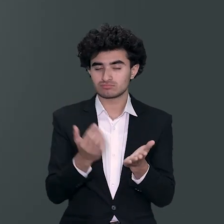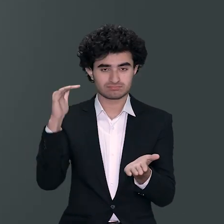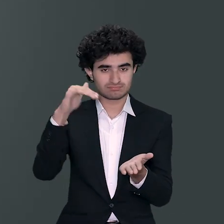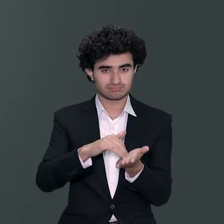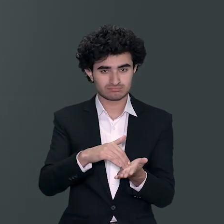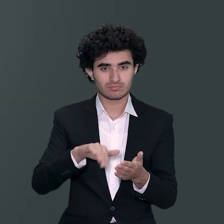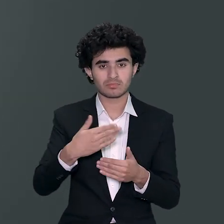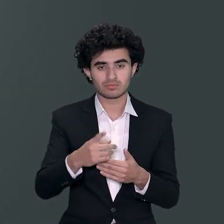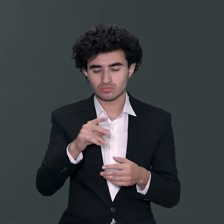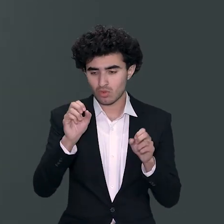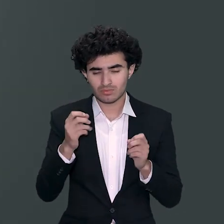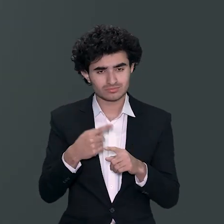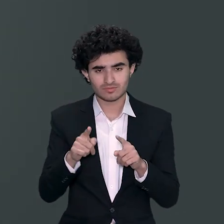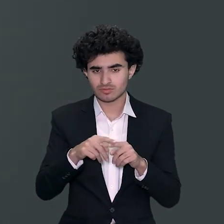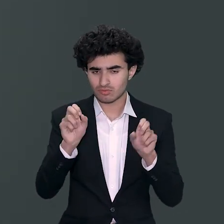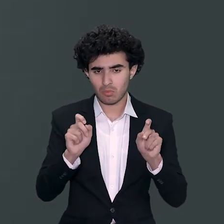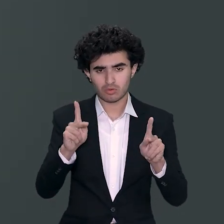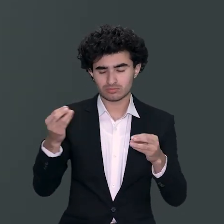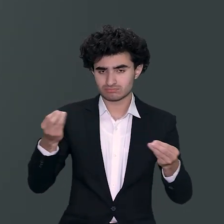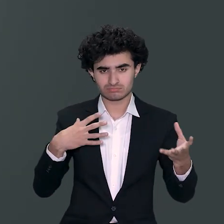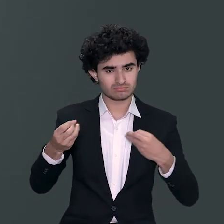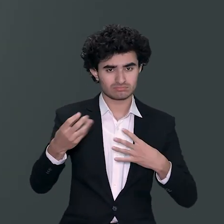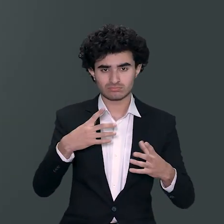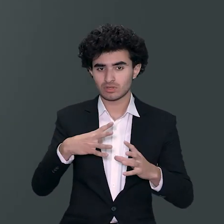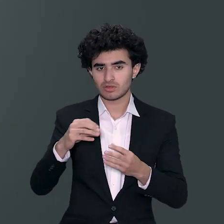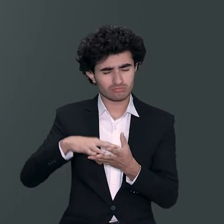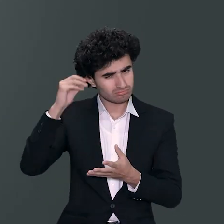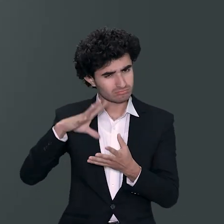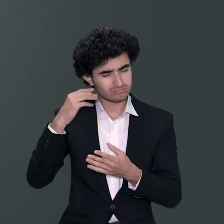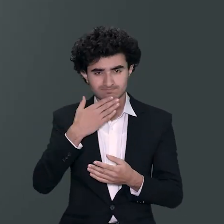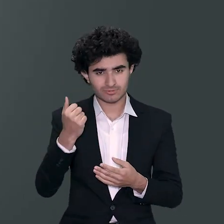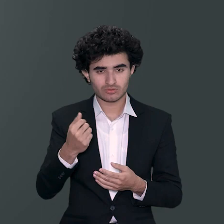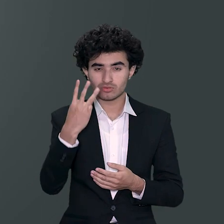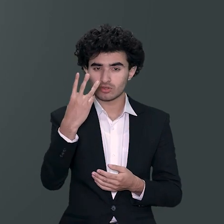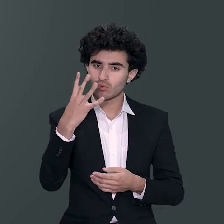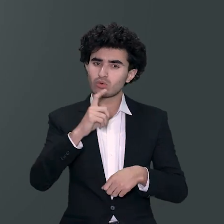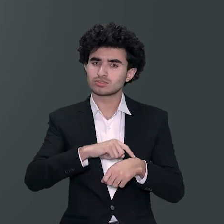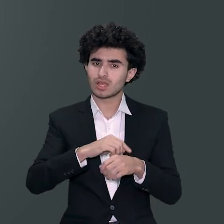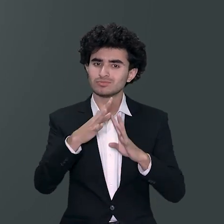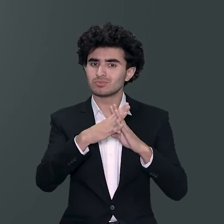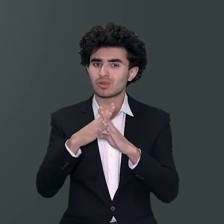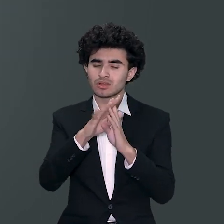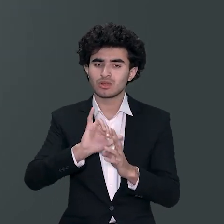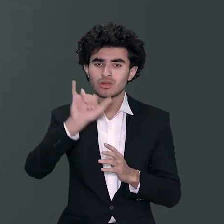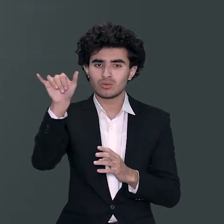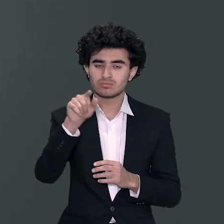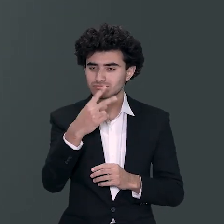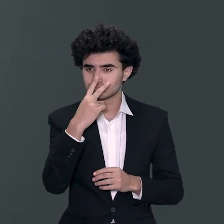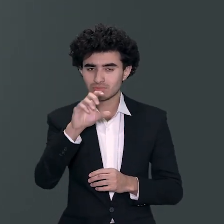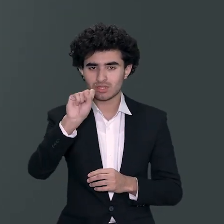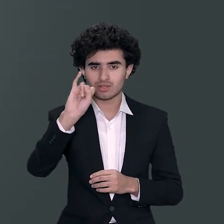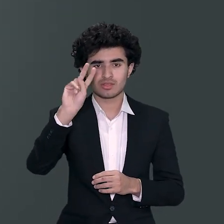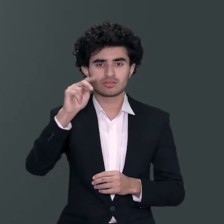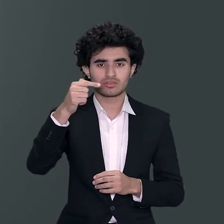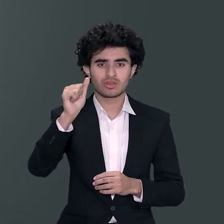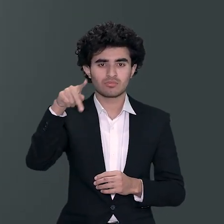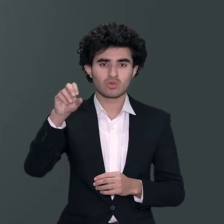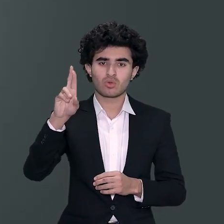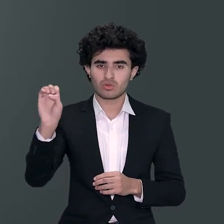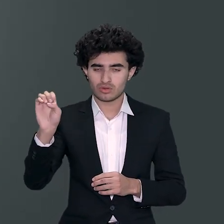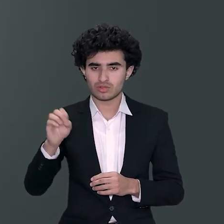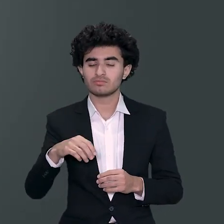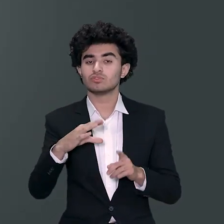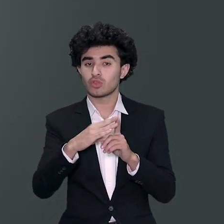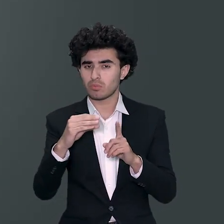لیکن وہاں پہ آنے کے بعد جو اس کا exposure بڑھا جو اس کو opportunities ملی زنگی میں جس میں وہ تین چار بار امریکہ گیا